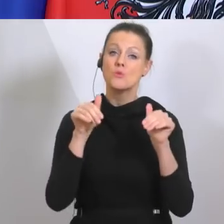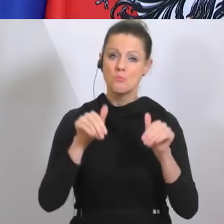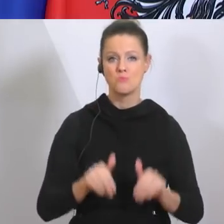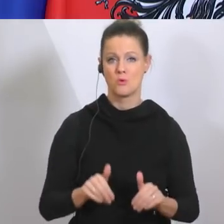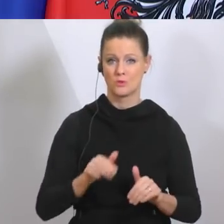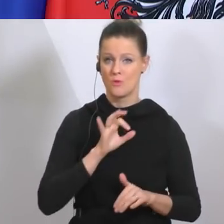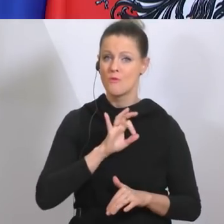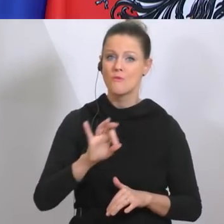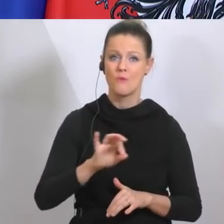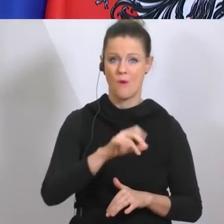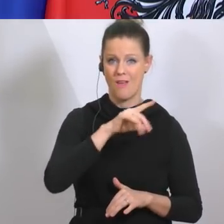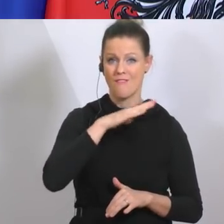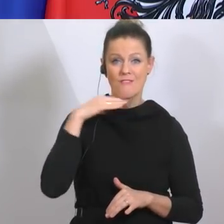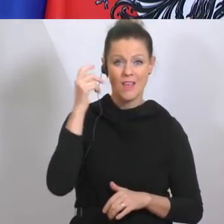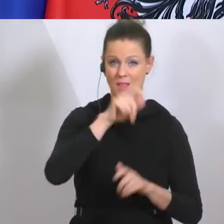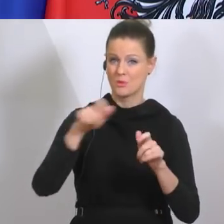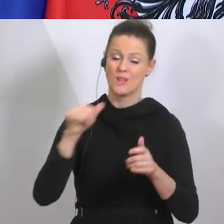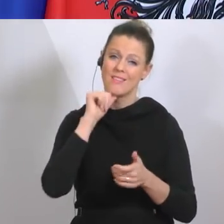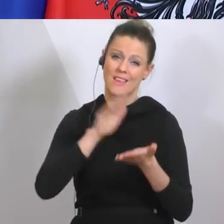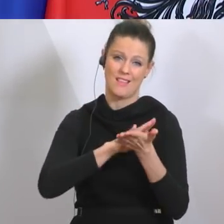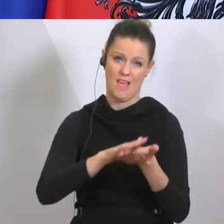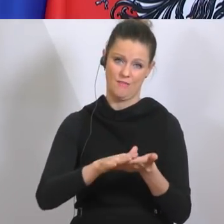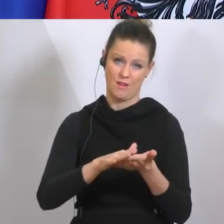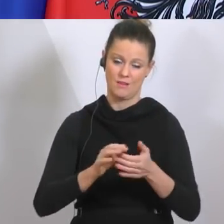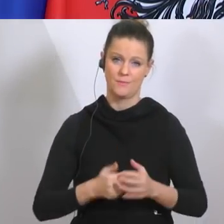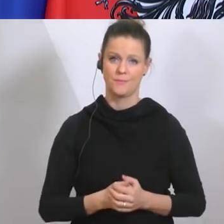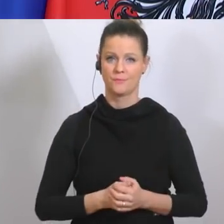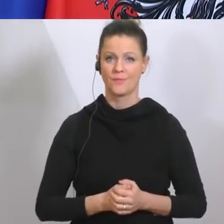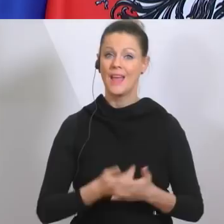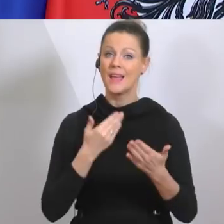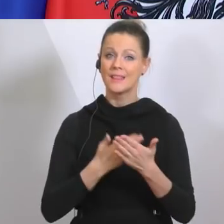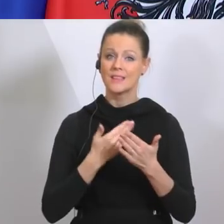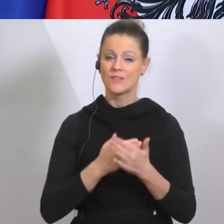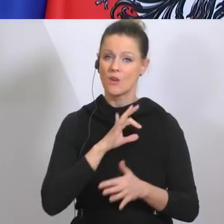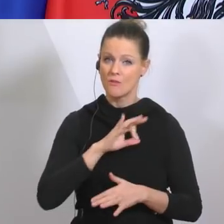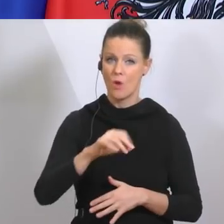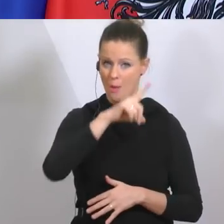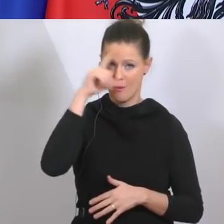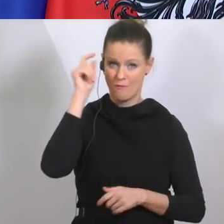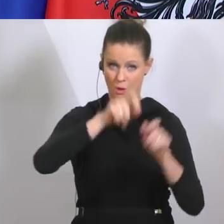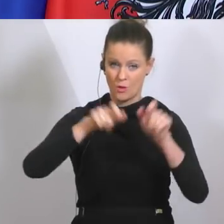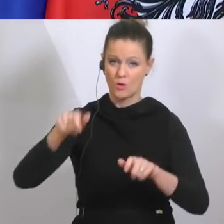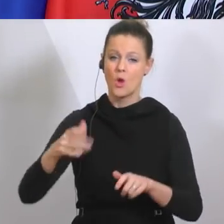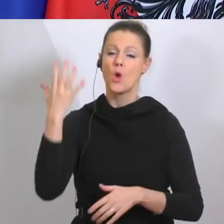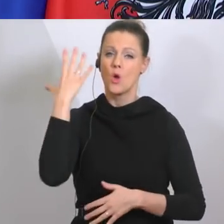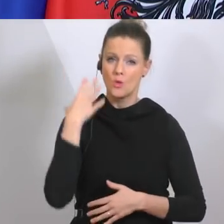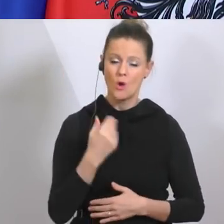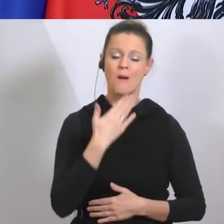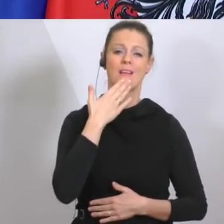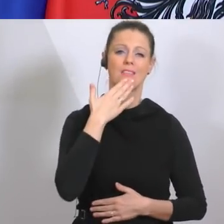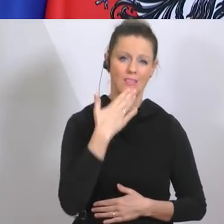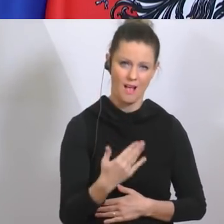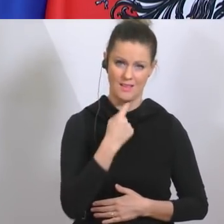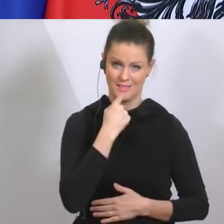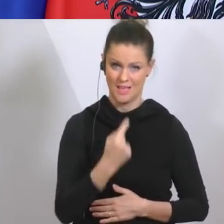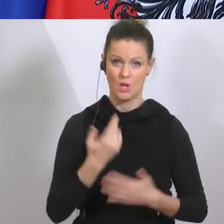für viele Menschen kein einfacher ist. Ich möchte daher noch einmal der Bevölkerung meinen großen Dank aussprechen für die Art und Weise,